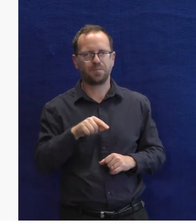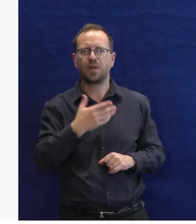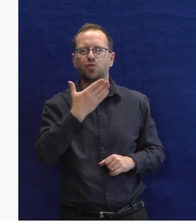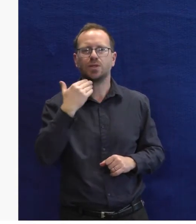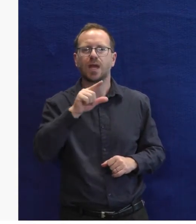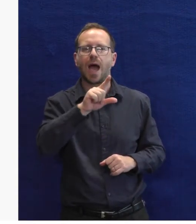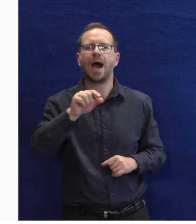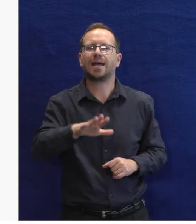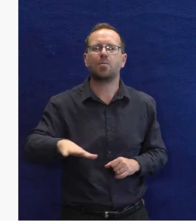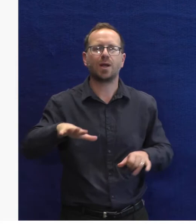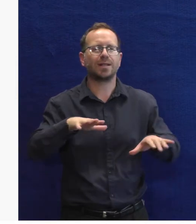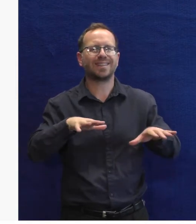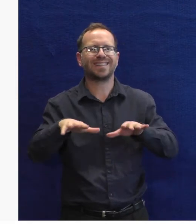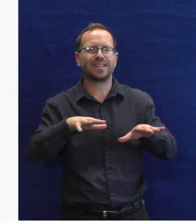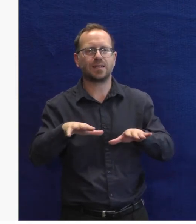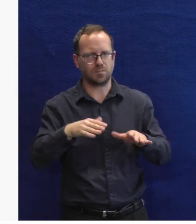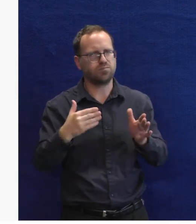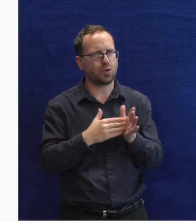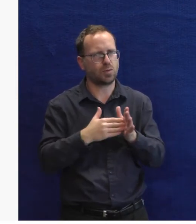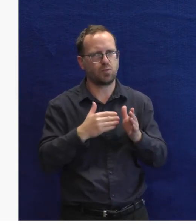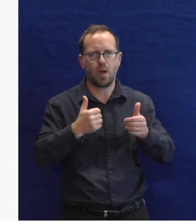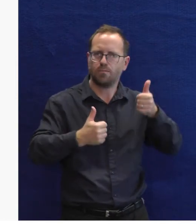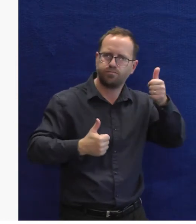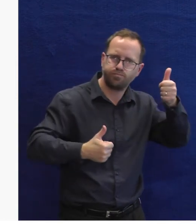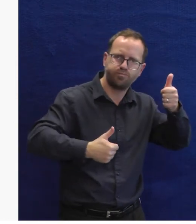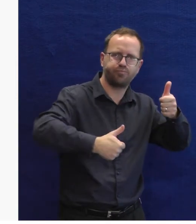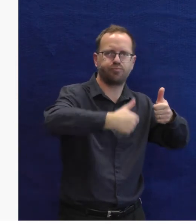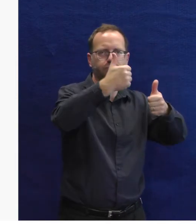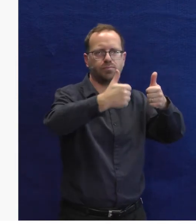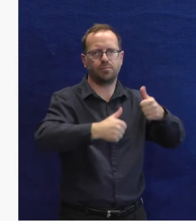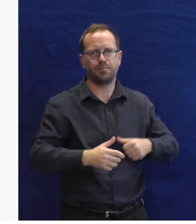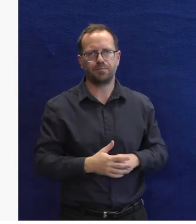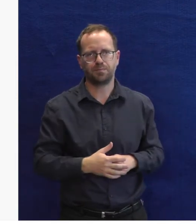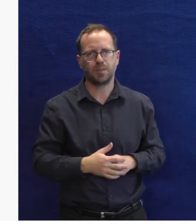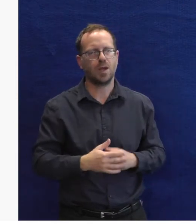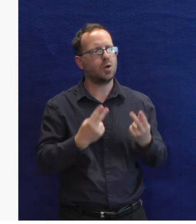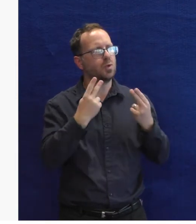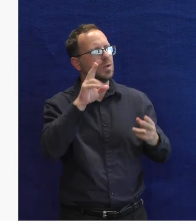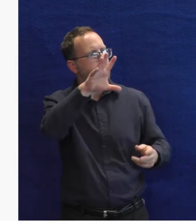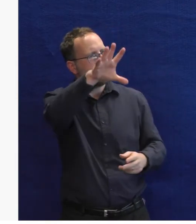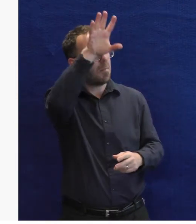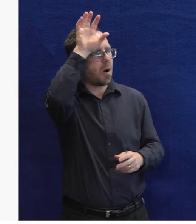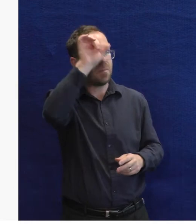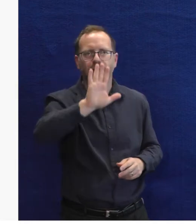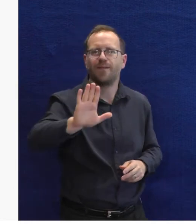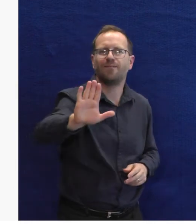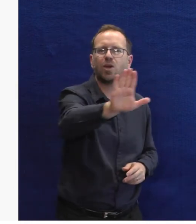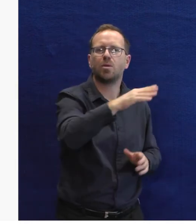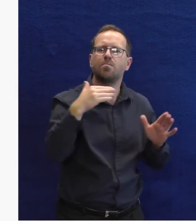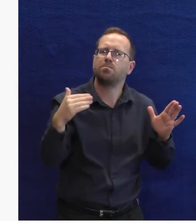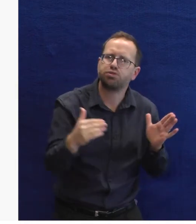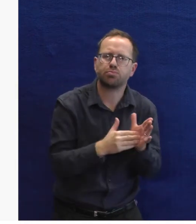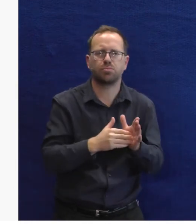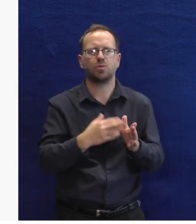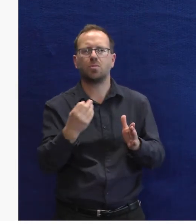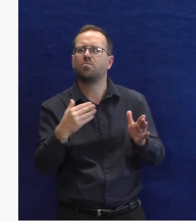potenciál na trhu, který to využije. Je pro nás hrozně důležité pochopit primárně